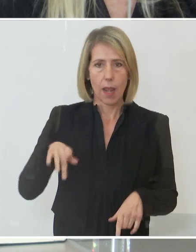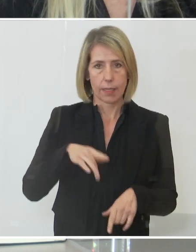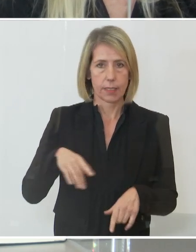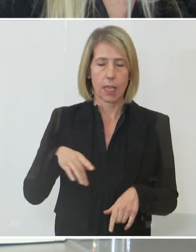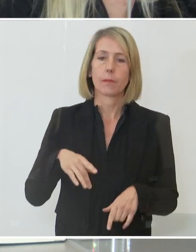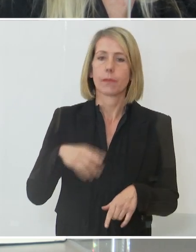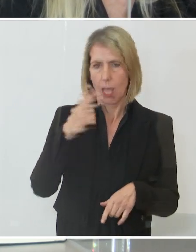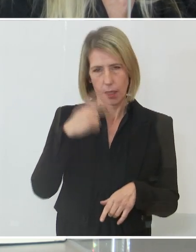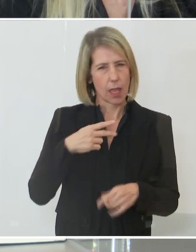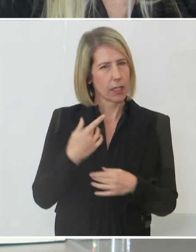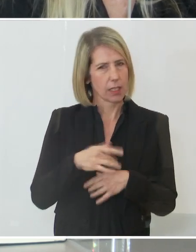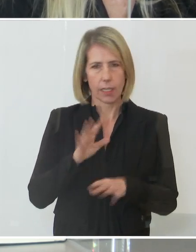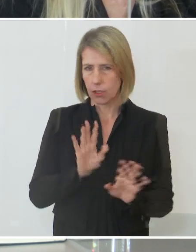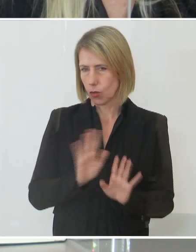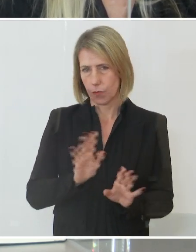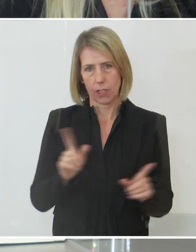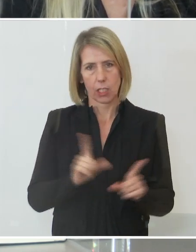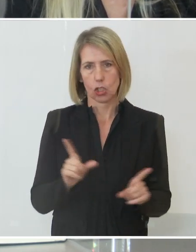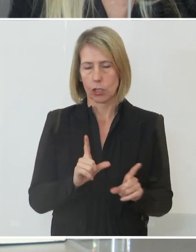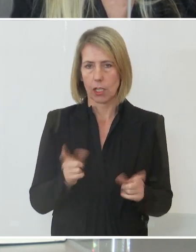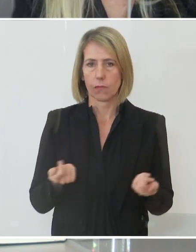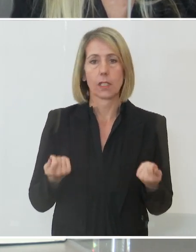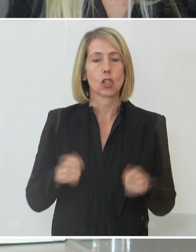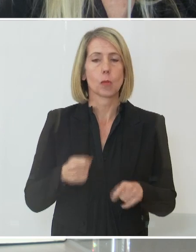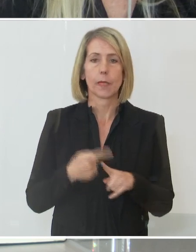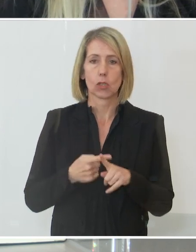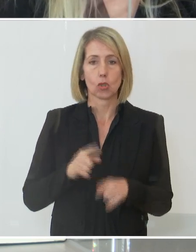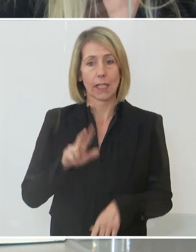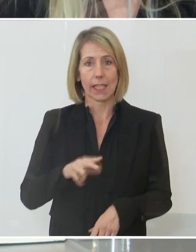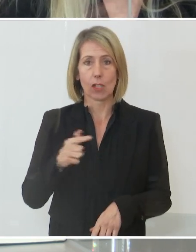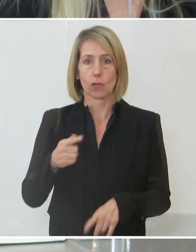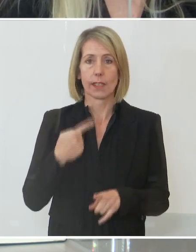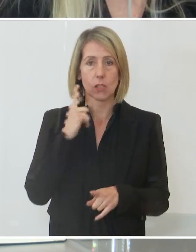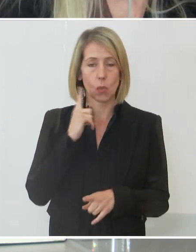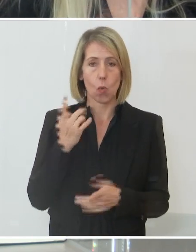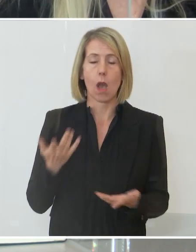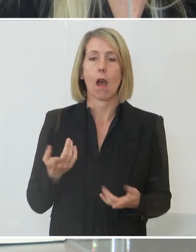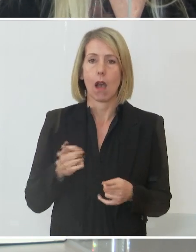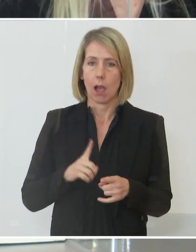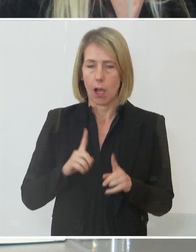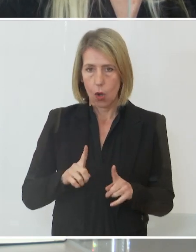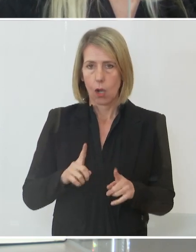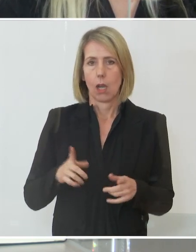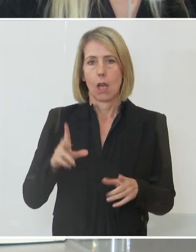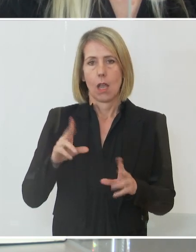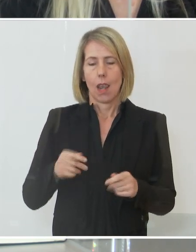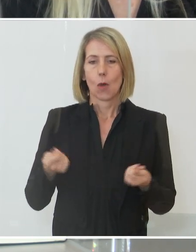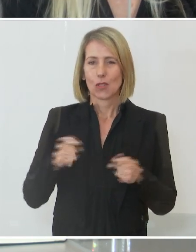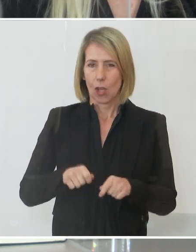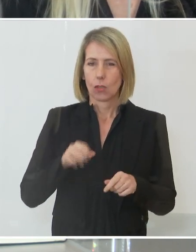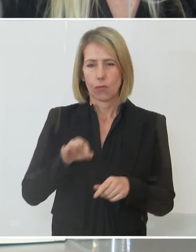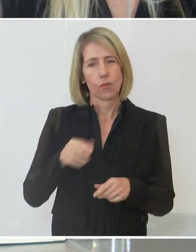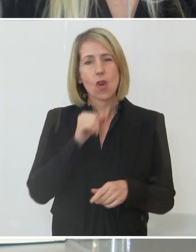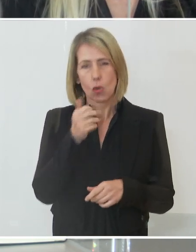Nachtgastro wird nicht stattfinden, Sperrstunde 23 Uhr und eben, dass der Lockdown für Ungeimpfte fort